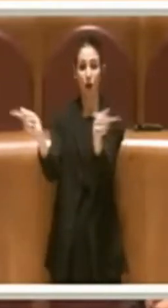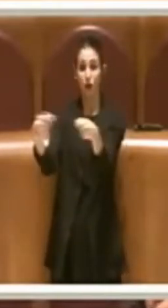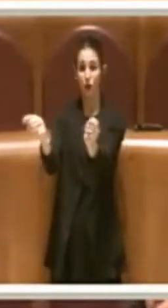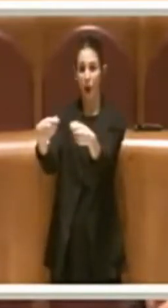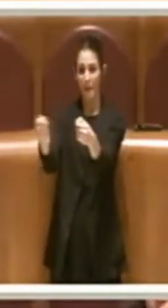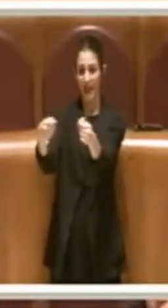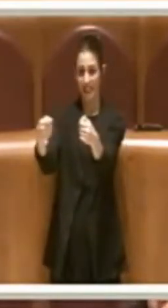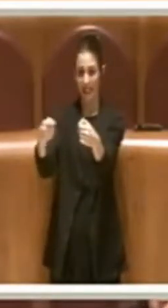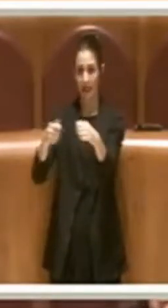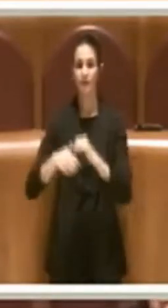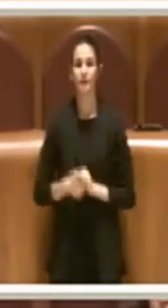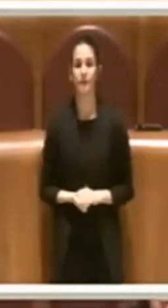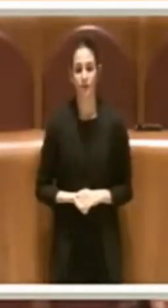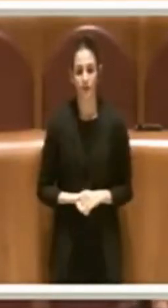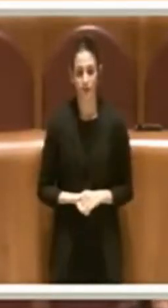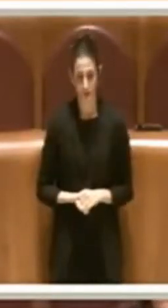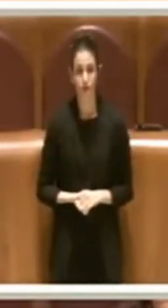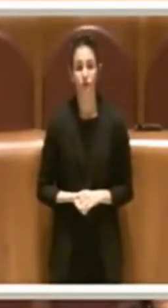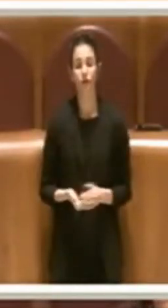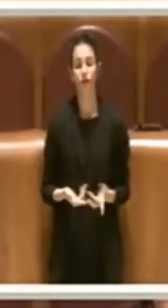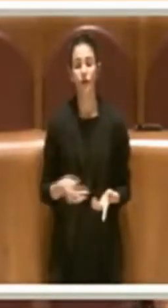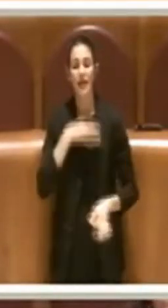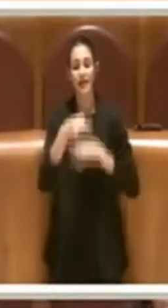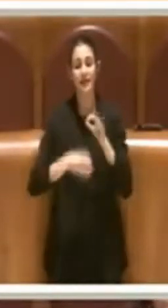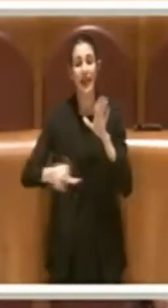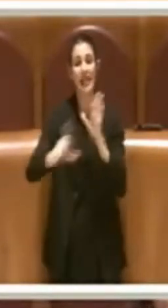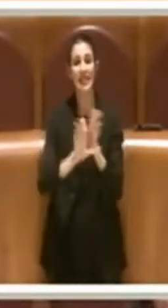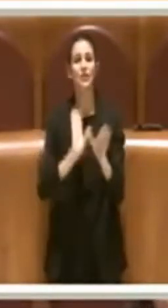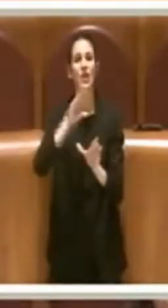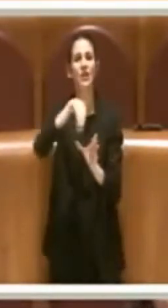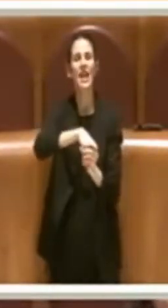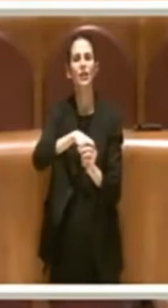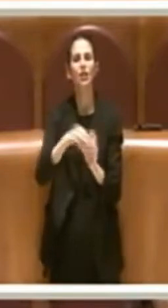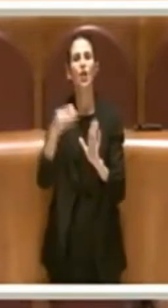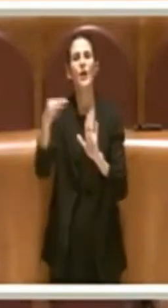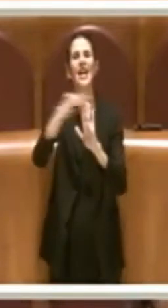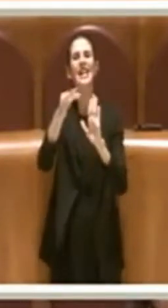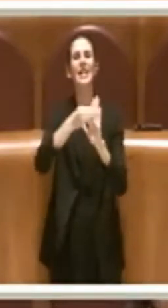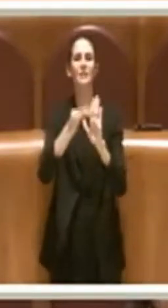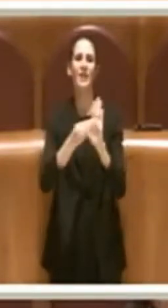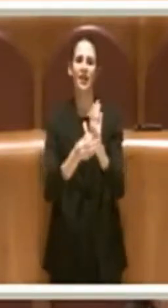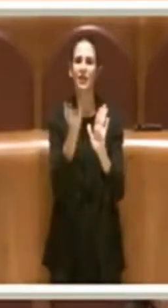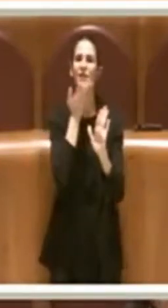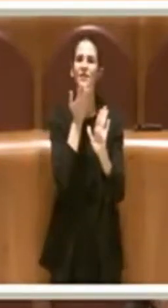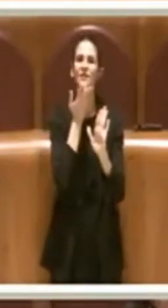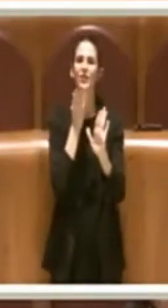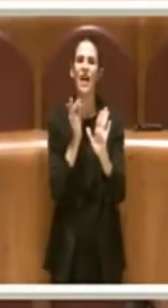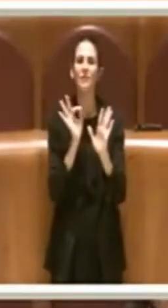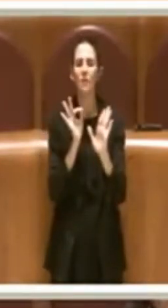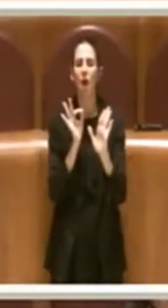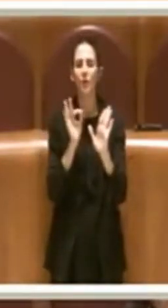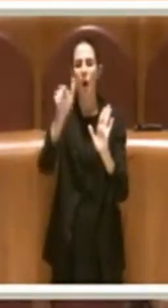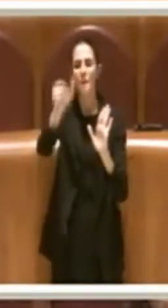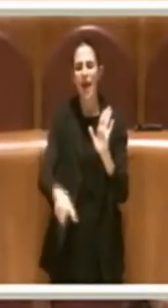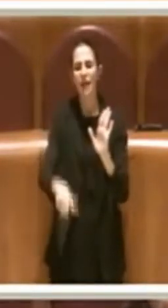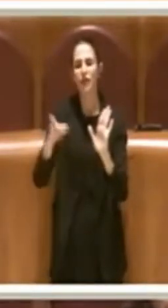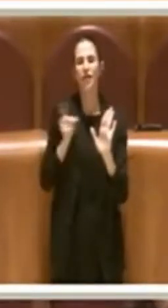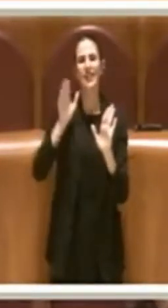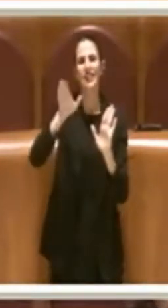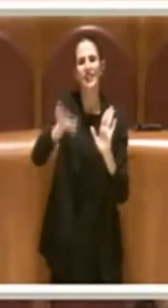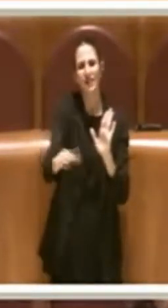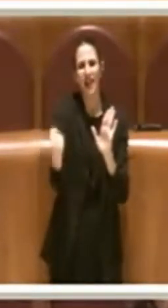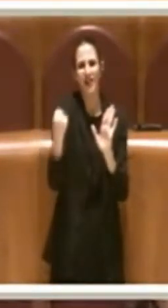degli elementi per rafforzare la tutela all'utente e vietiamo quindi